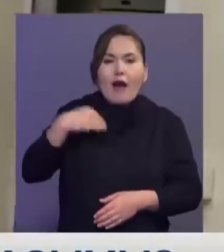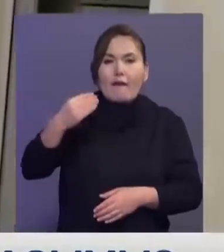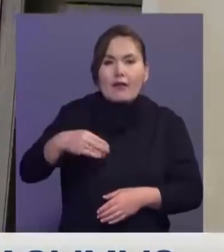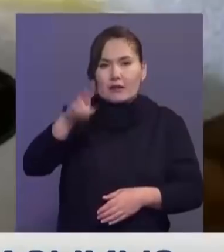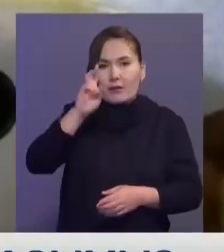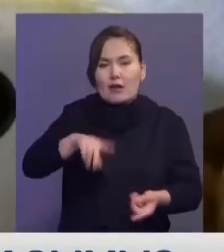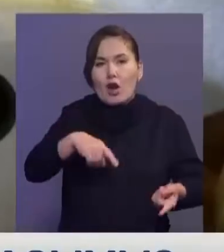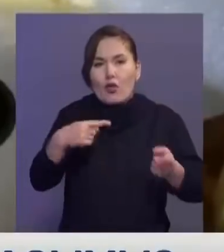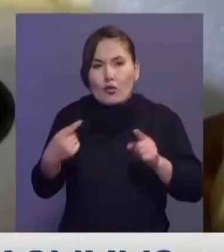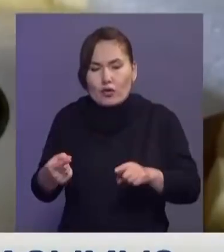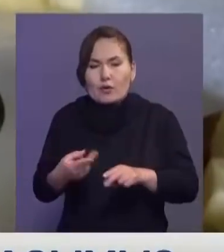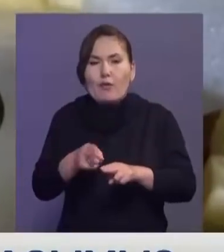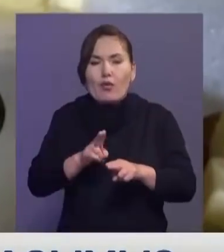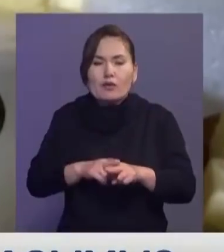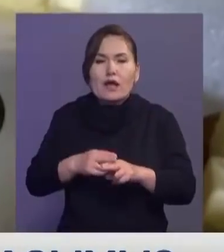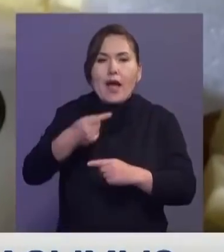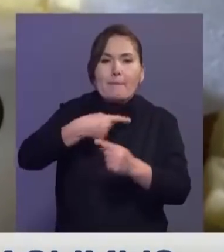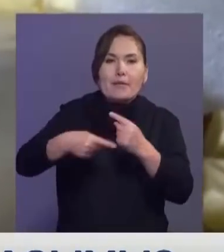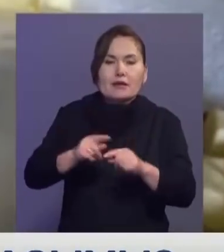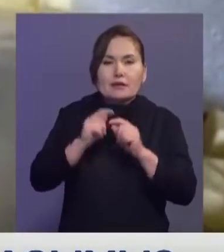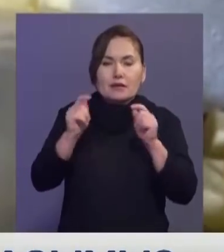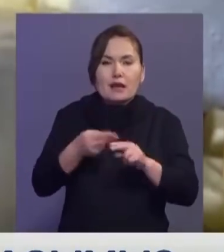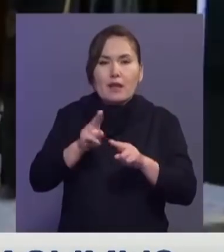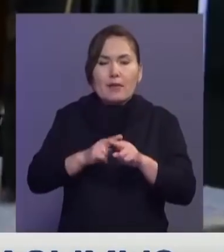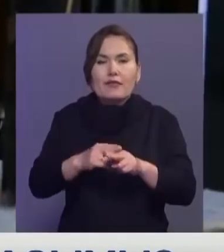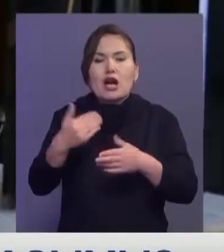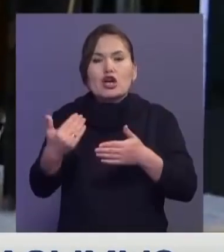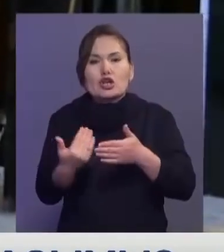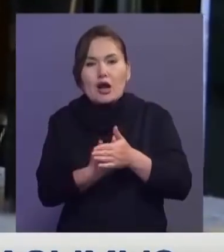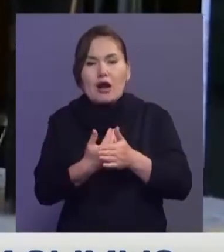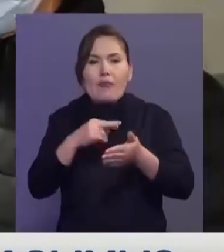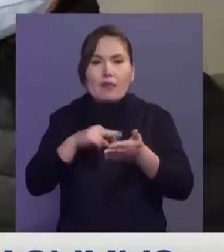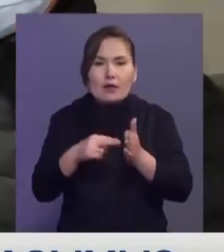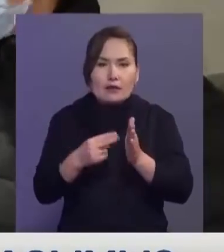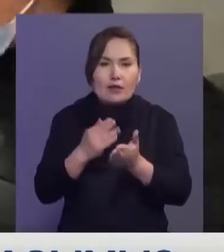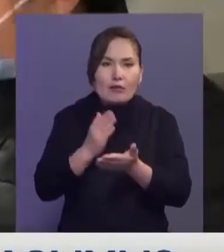еңбеге тікпеледі. Ләзет сүт бизнесмен қатыр тағы бір жаңа қасып бастыуға бел бұған.